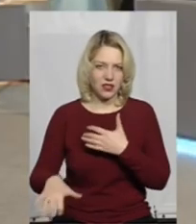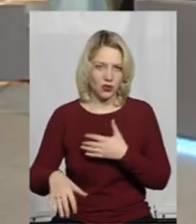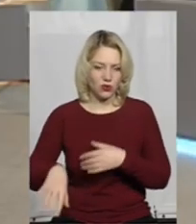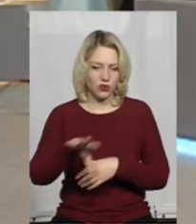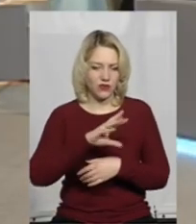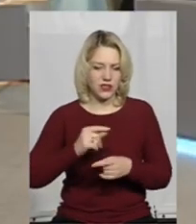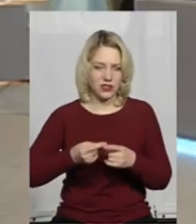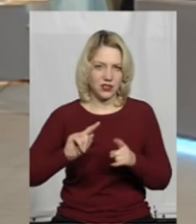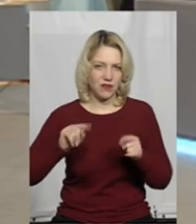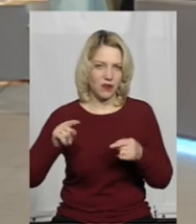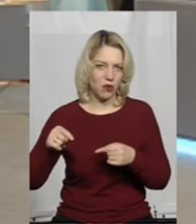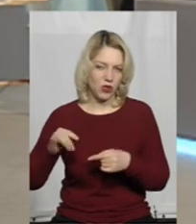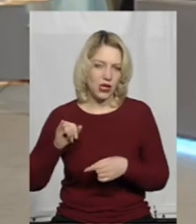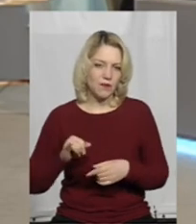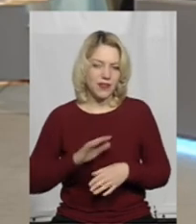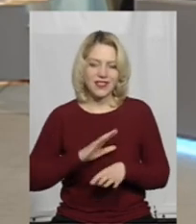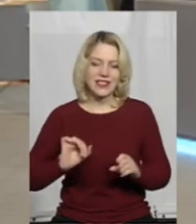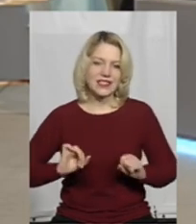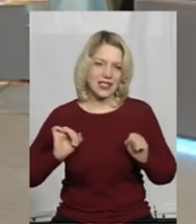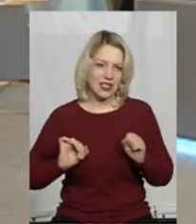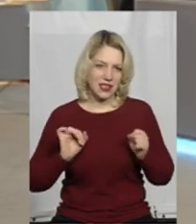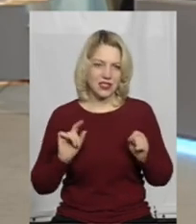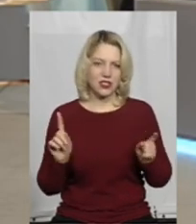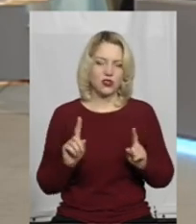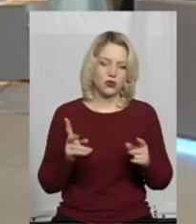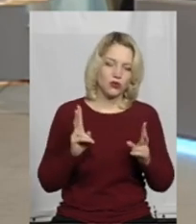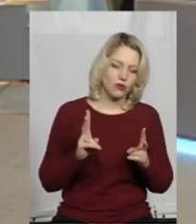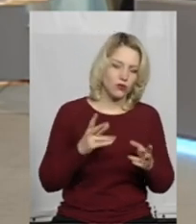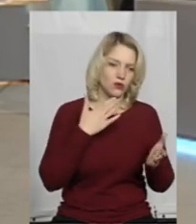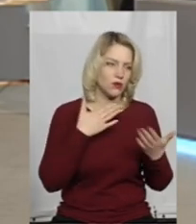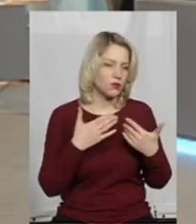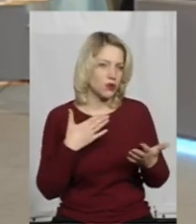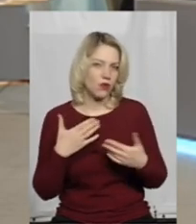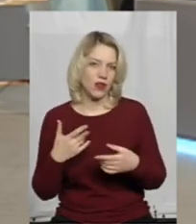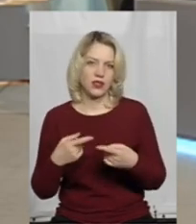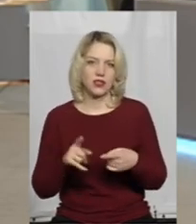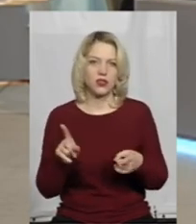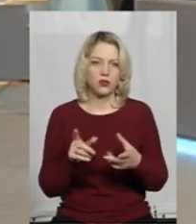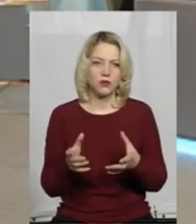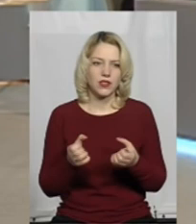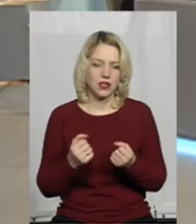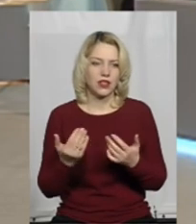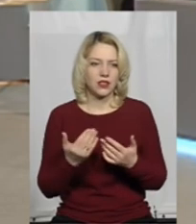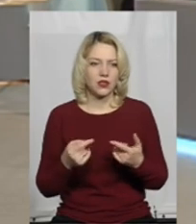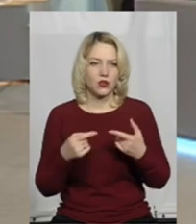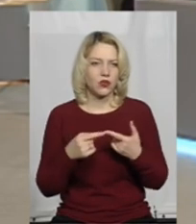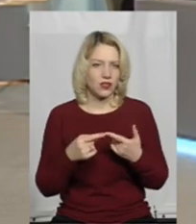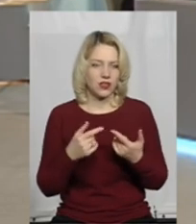вимоги і навіть не старається щось комусь донести, з кимось поспілкуватися, чи взяти якісь консультації.